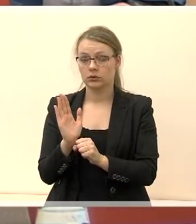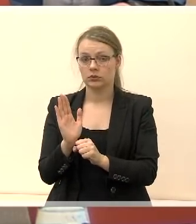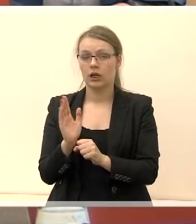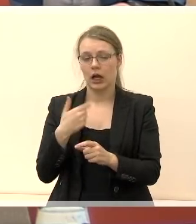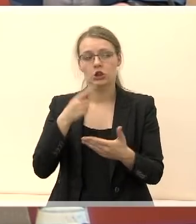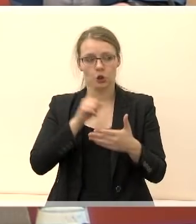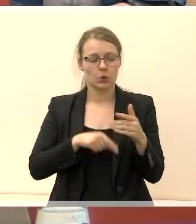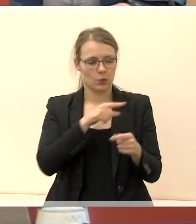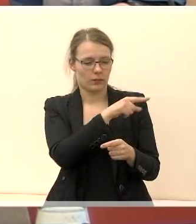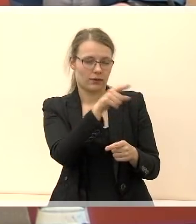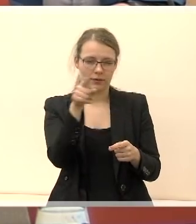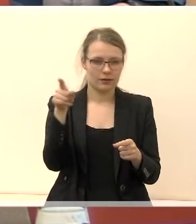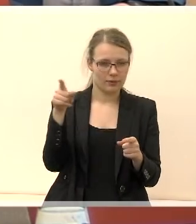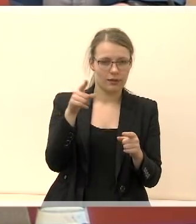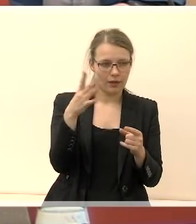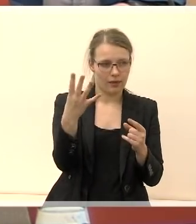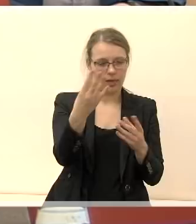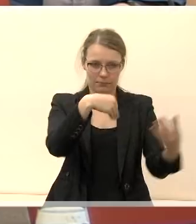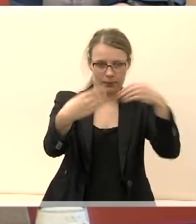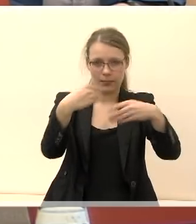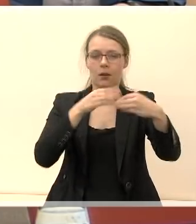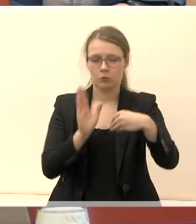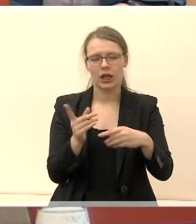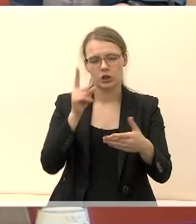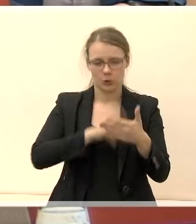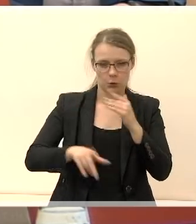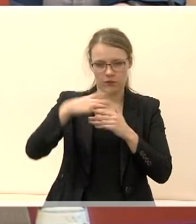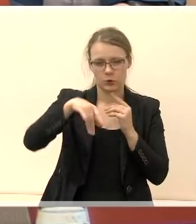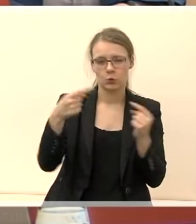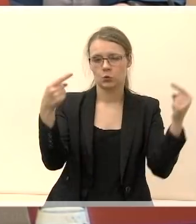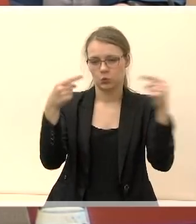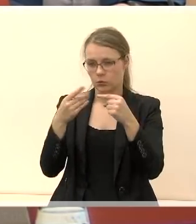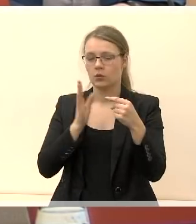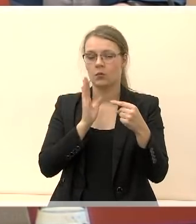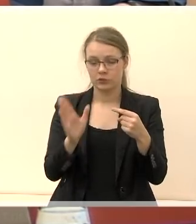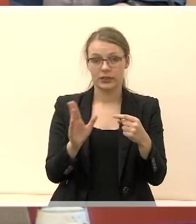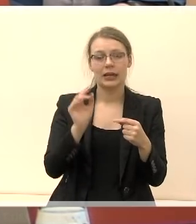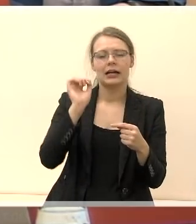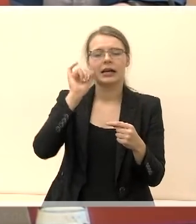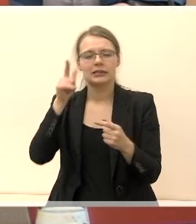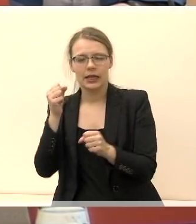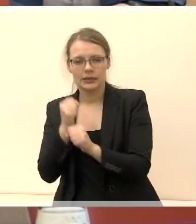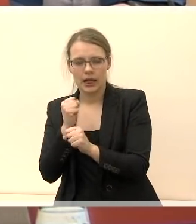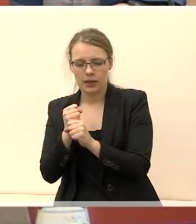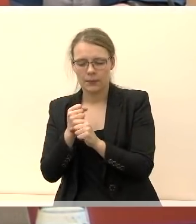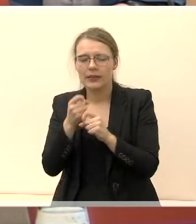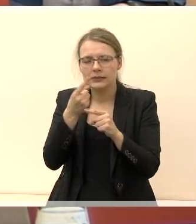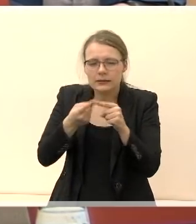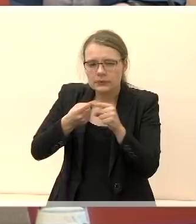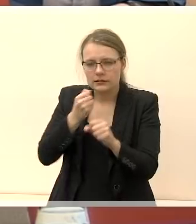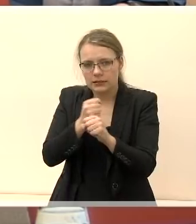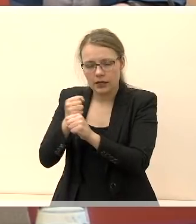bus tarybos nariais čia esančių, tam pritars. Ir tas visas kasdieninius darbus, tas visas mulkmenas,